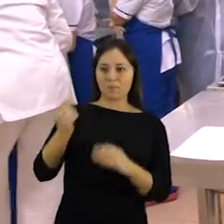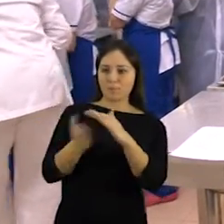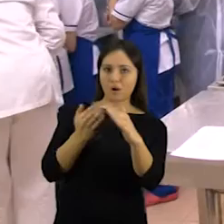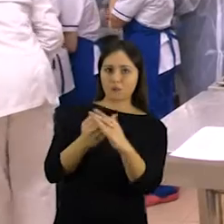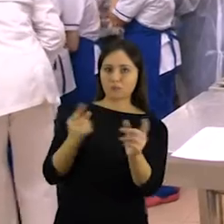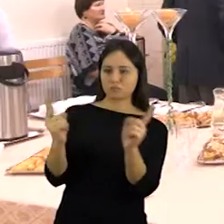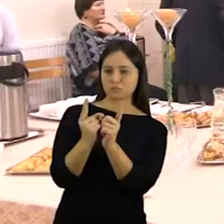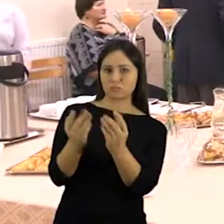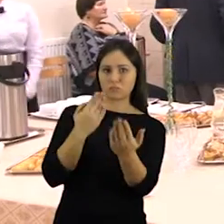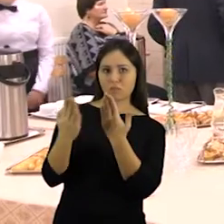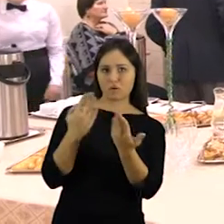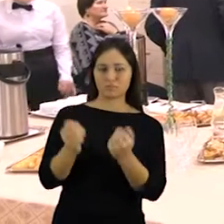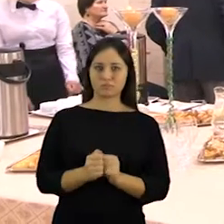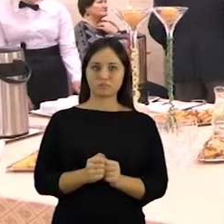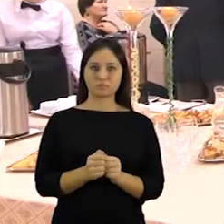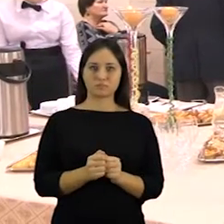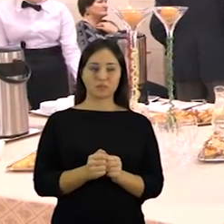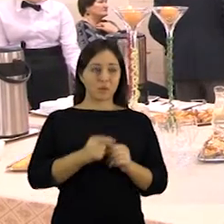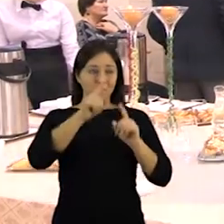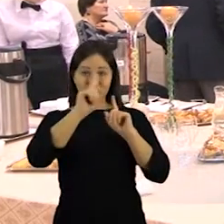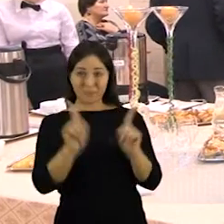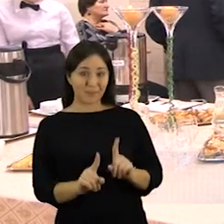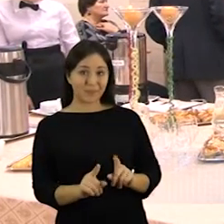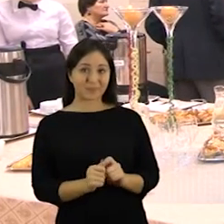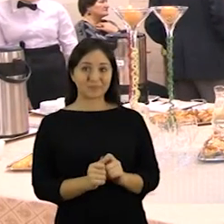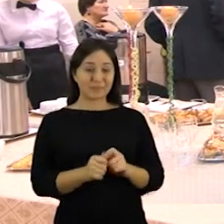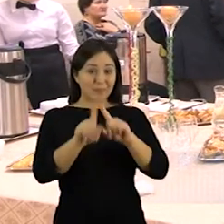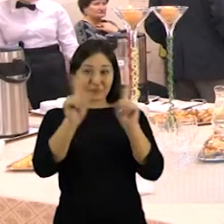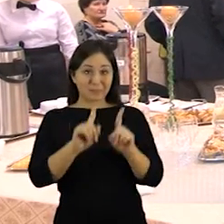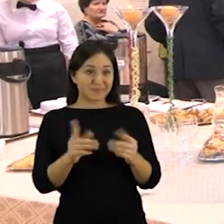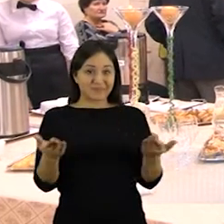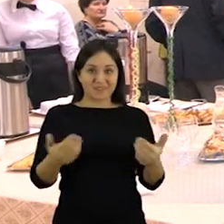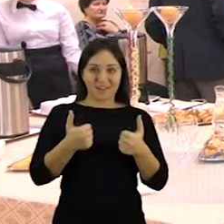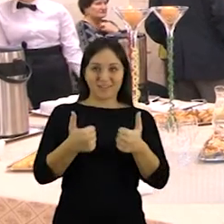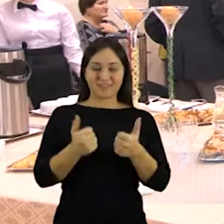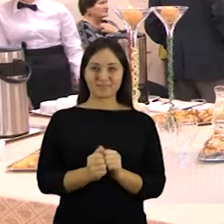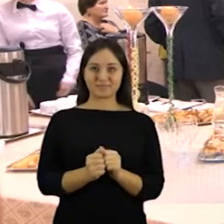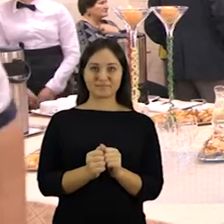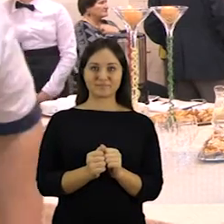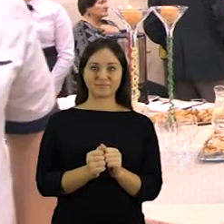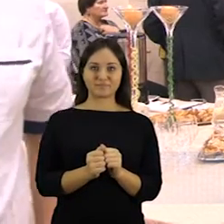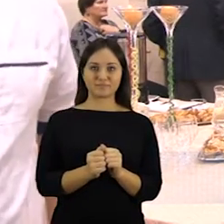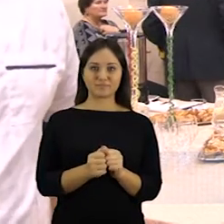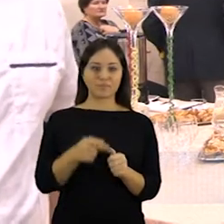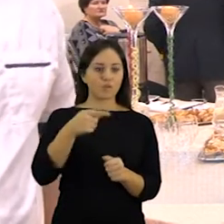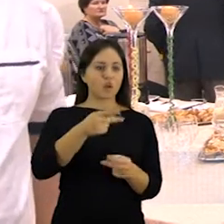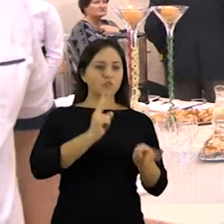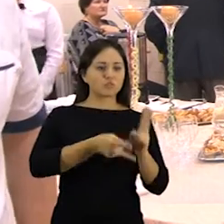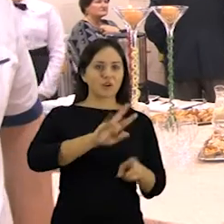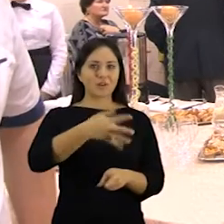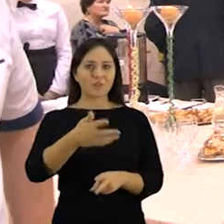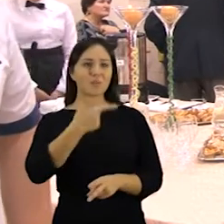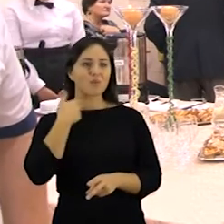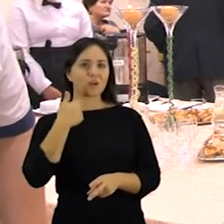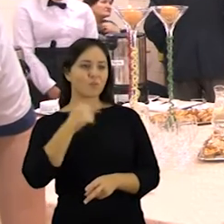tokiame renginyje. Mums didelis surprizas, nors ir nustebom, kad pakvietė, bet maloniai nustebom. Mums įdomu buvo